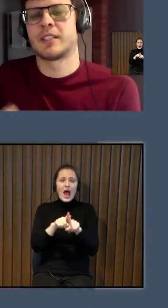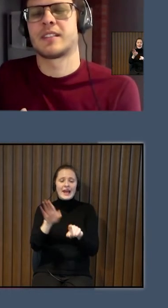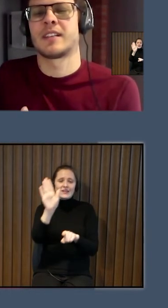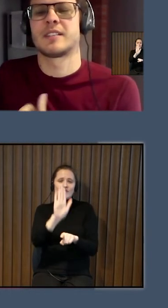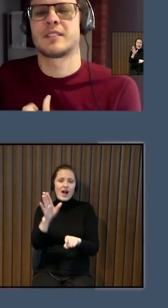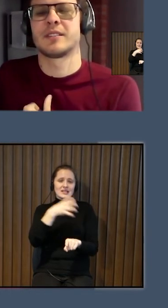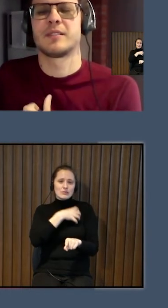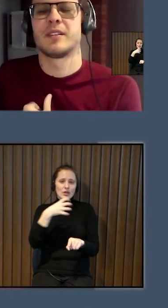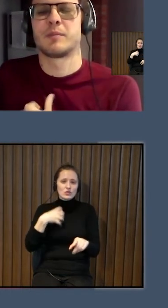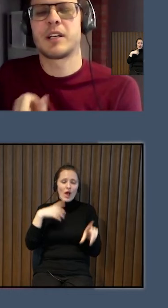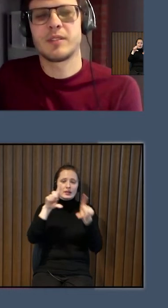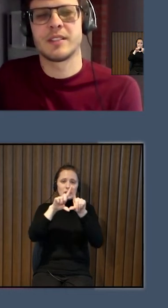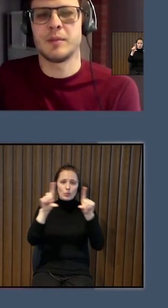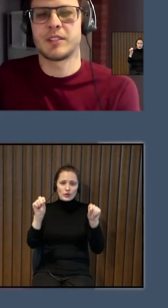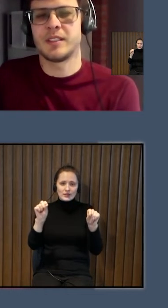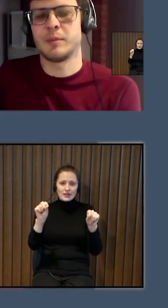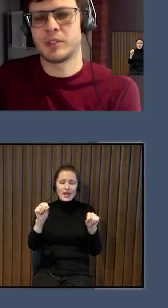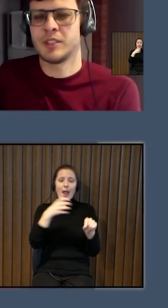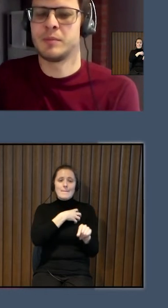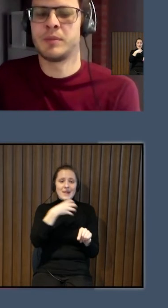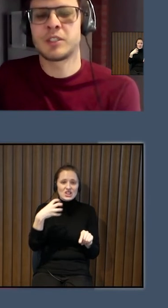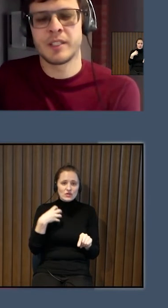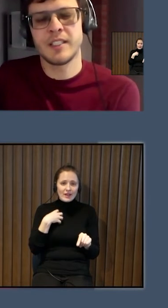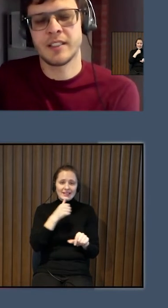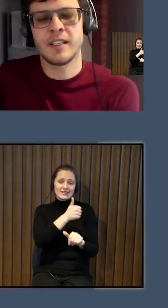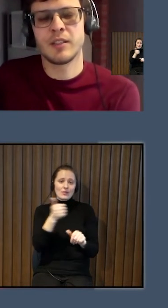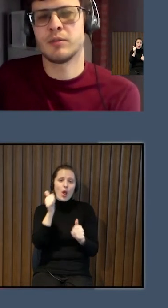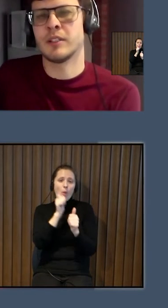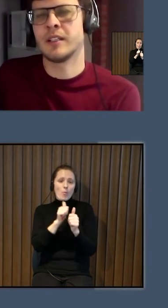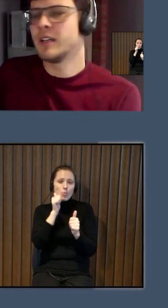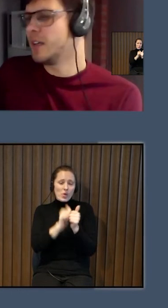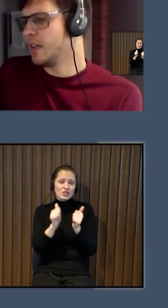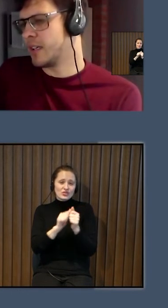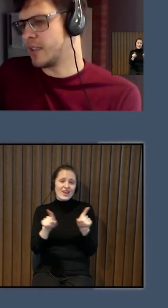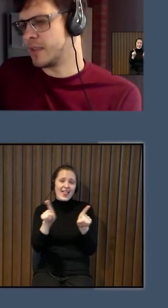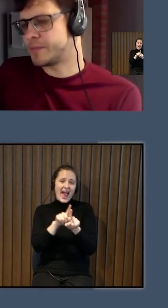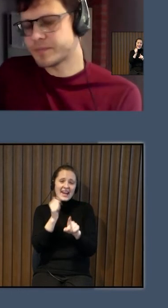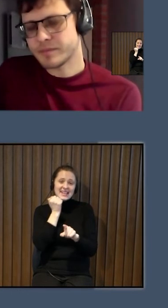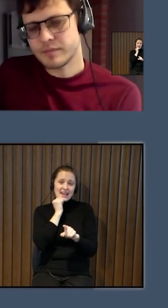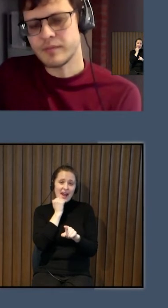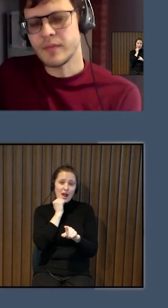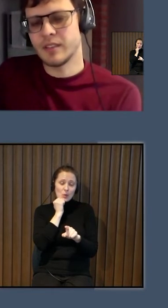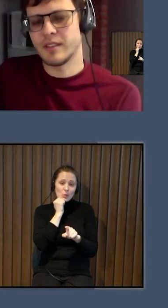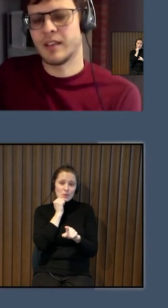pašvaldības iestādes. Pašvaldības ir tīpaši bieži vien arī grēko ar